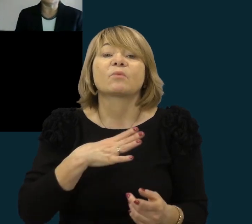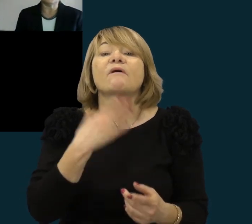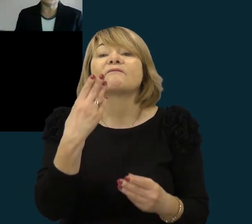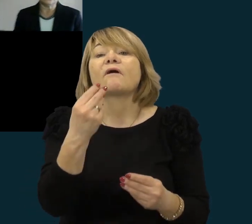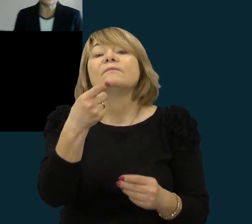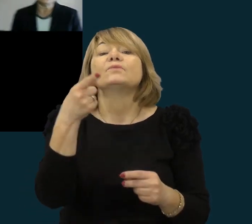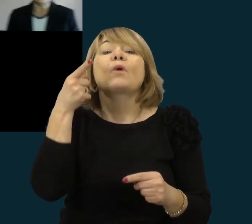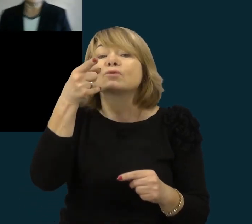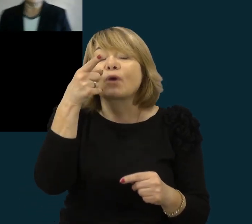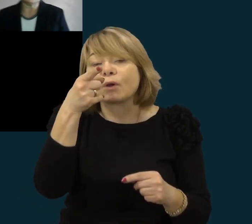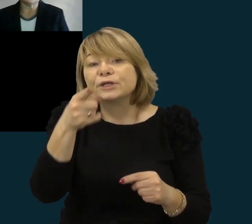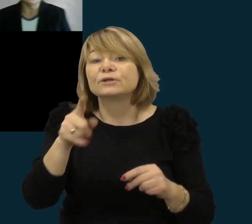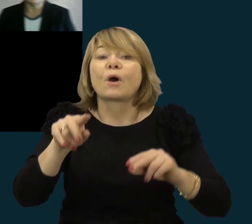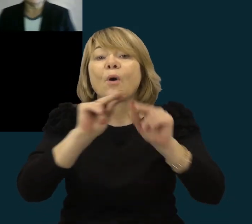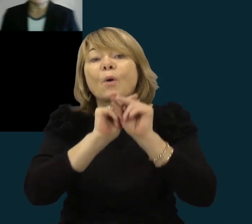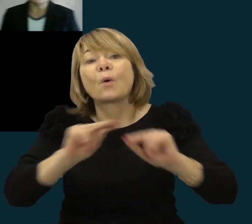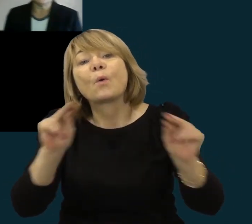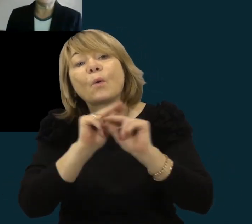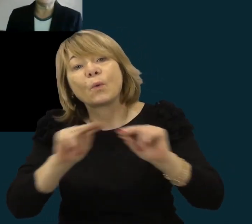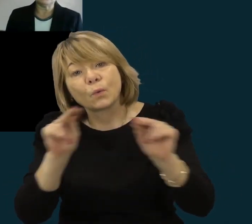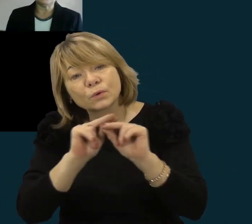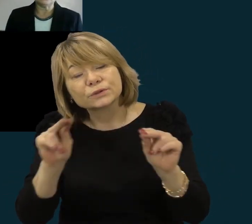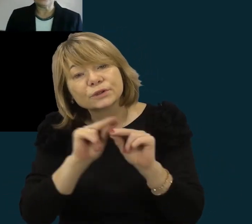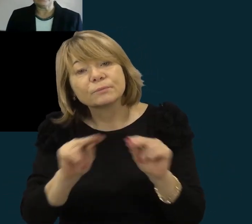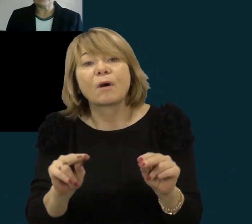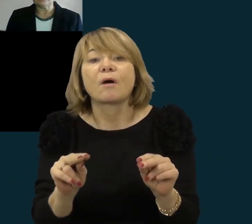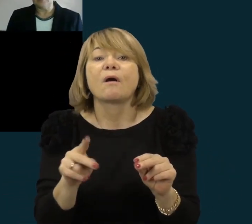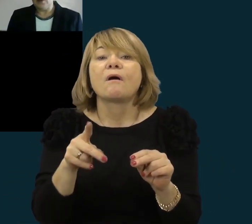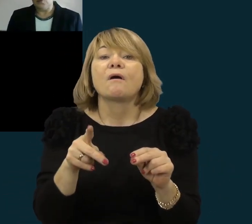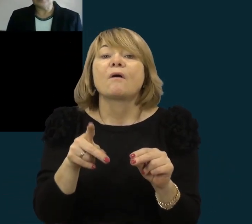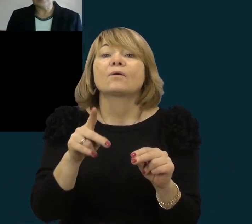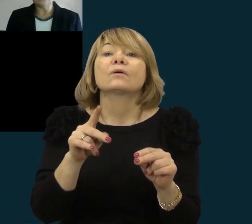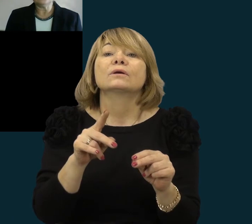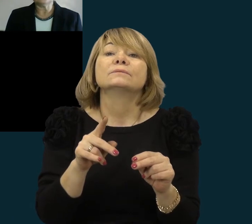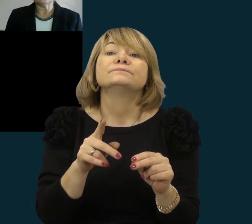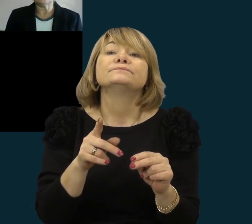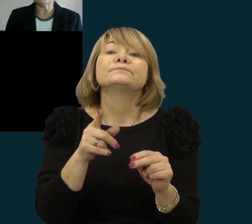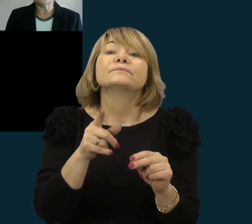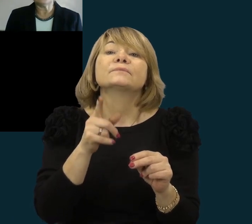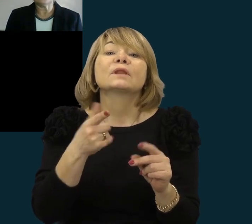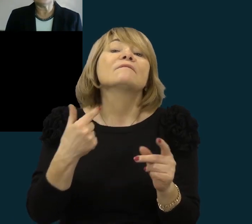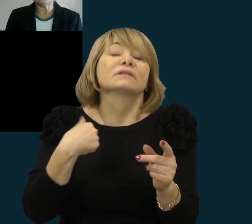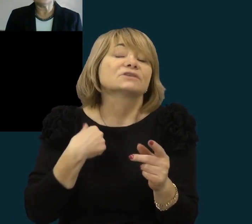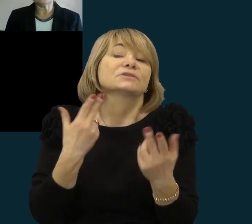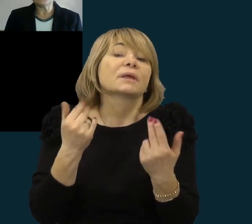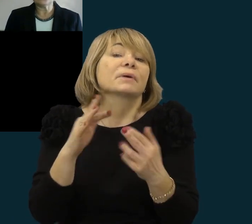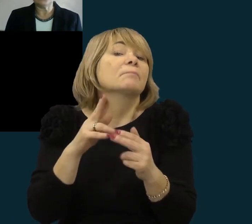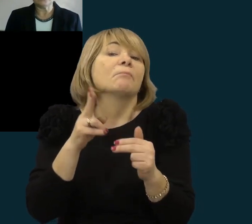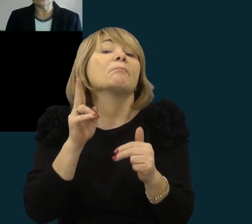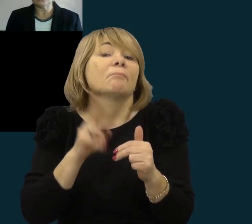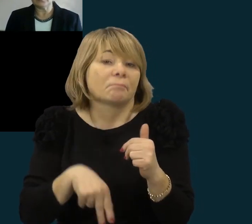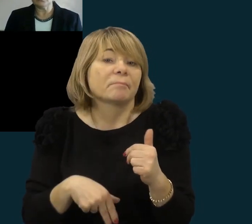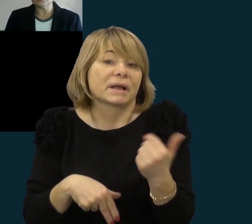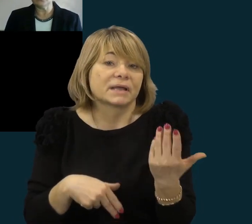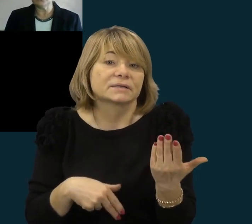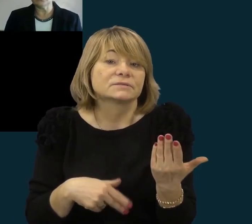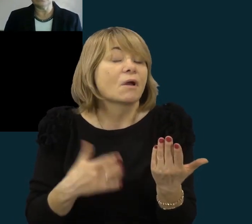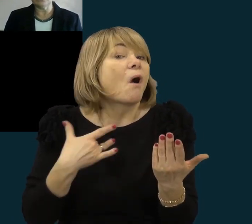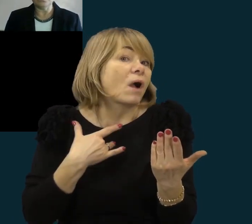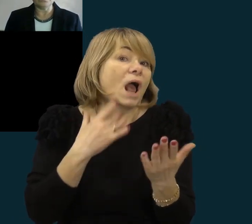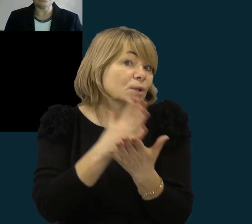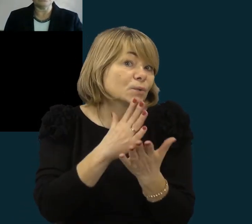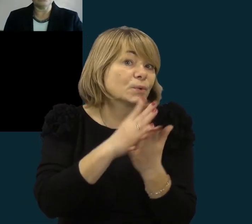projektinės veiklos versmė, kurį man augina. Tai tuo maš ir baigstiu. Dau turite